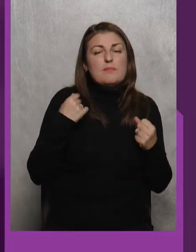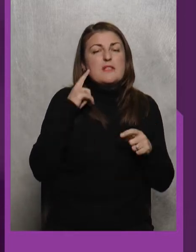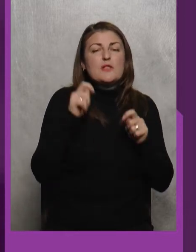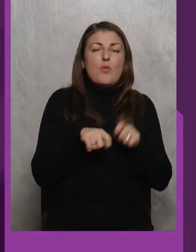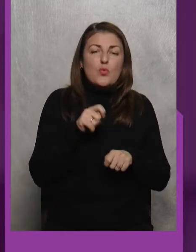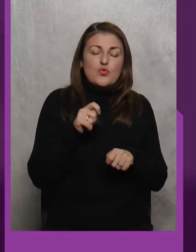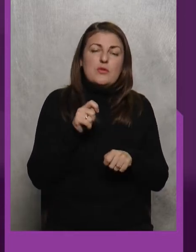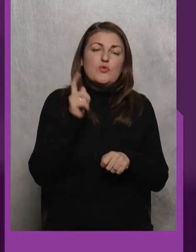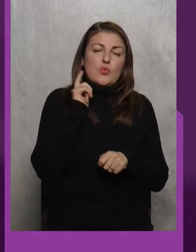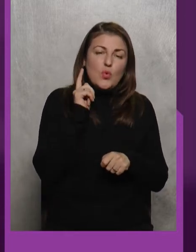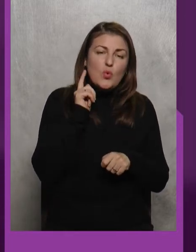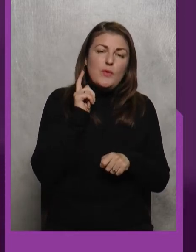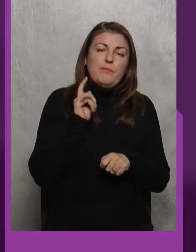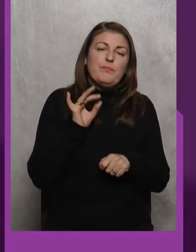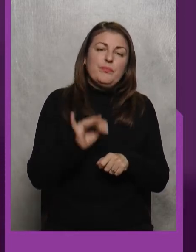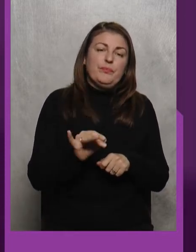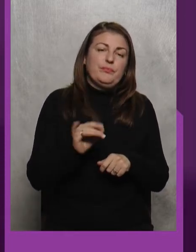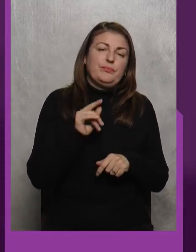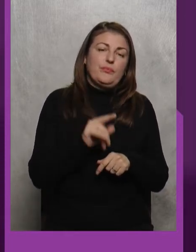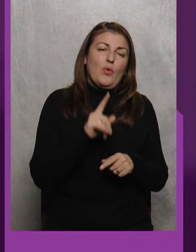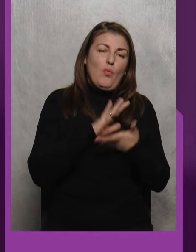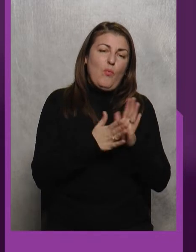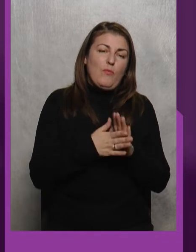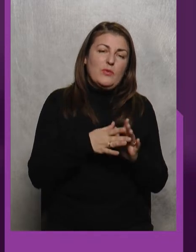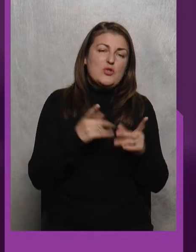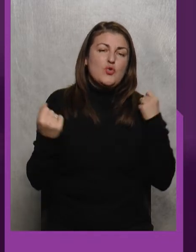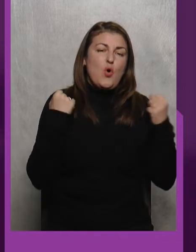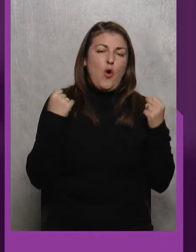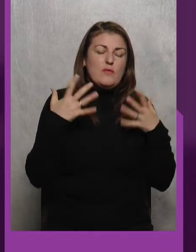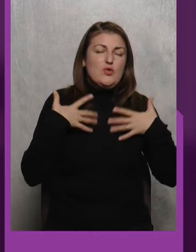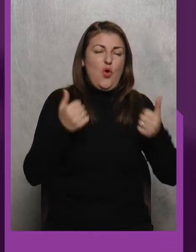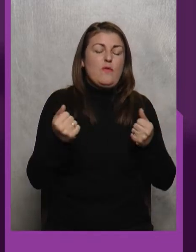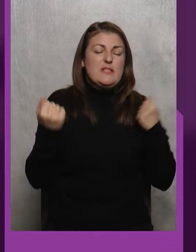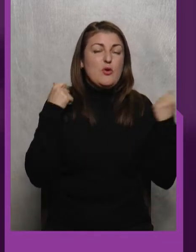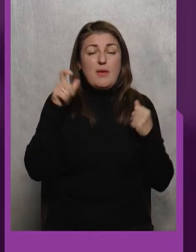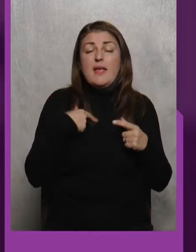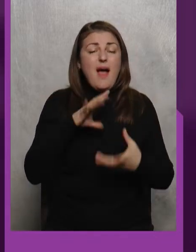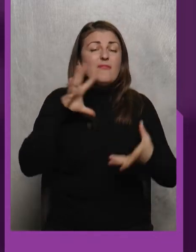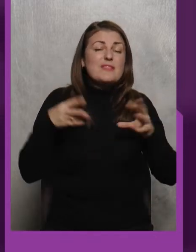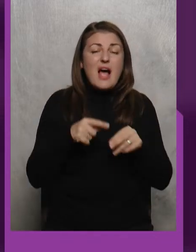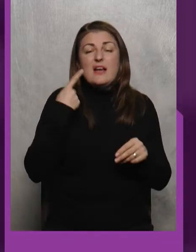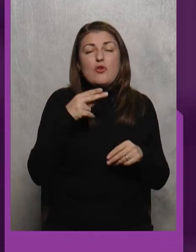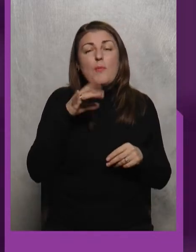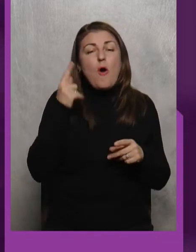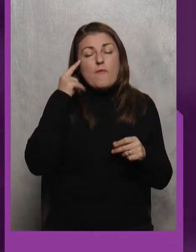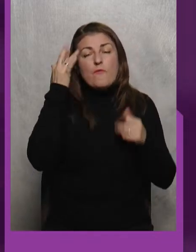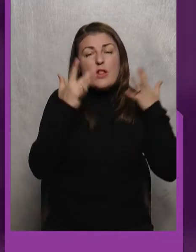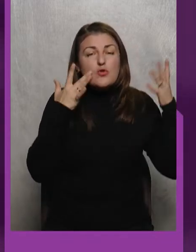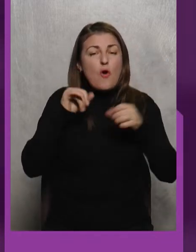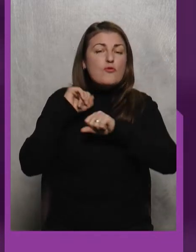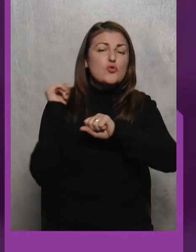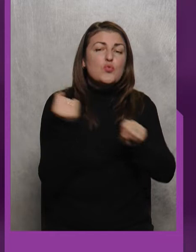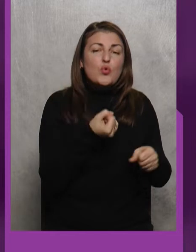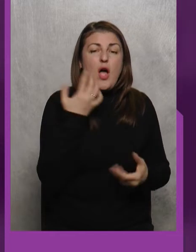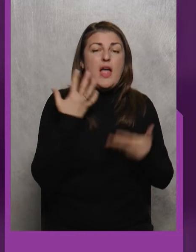порушенням слуху і, там, умовно здорових спортсменів Я взагалі кажу про філософію дзюдо